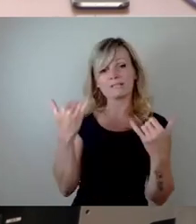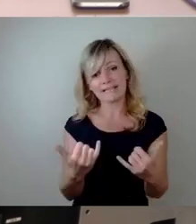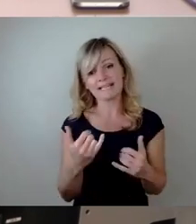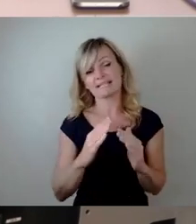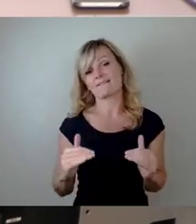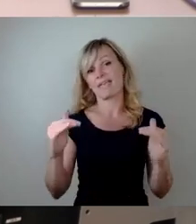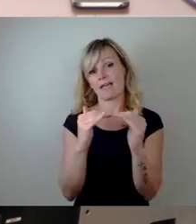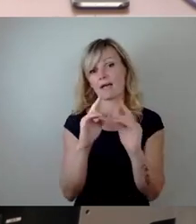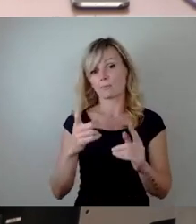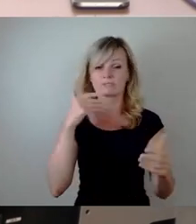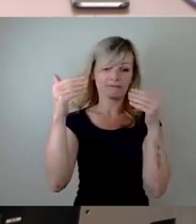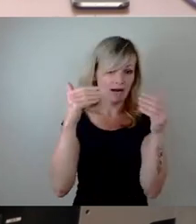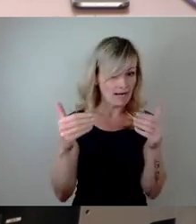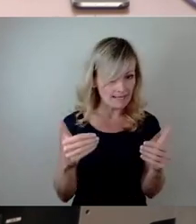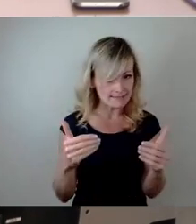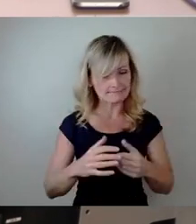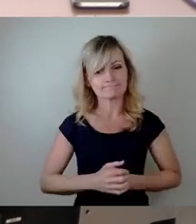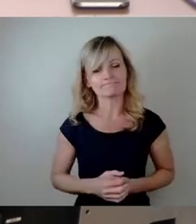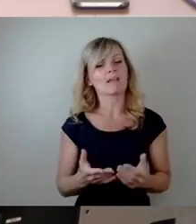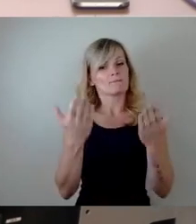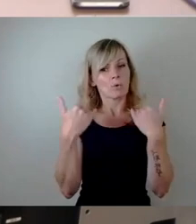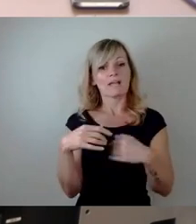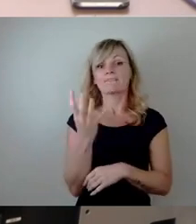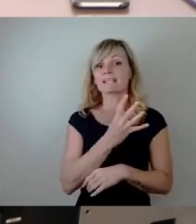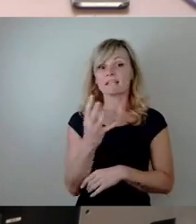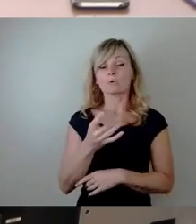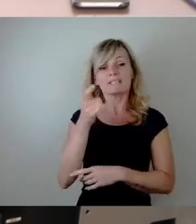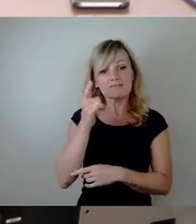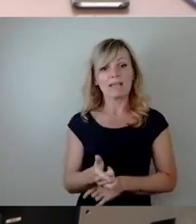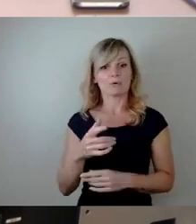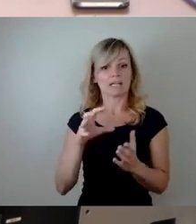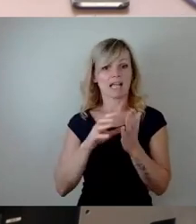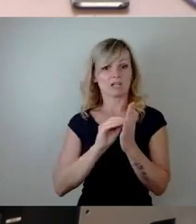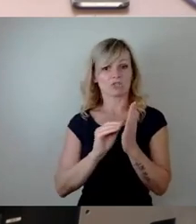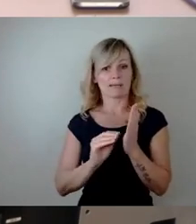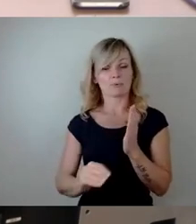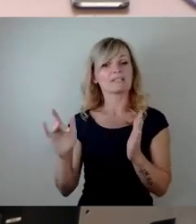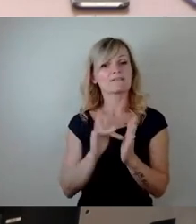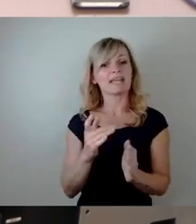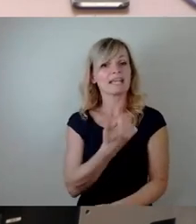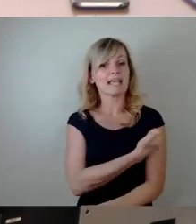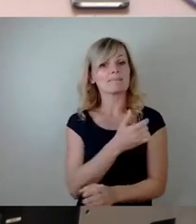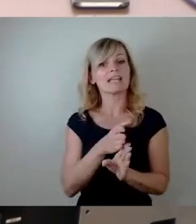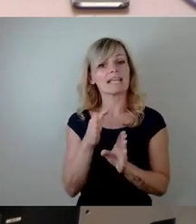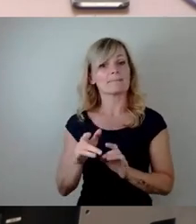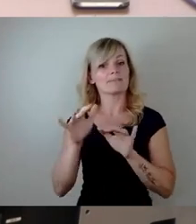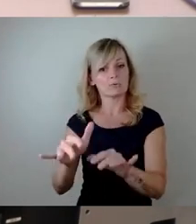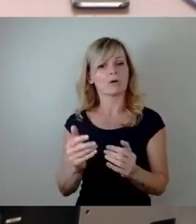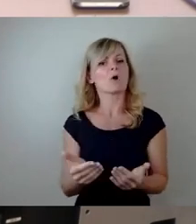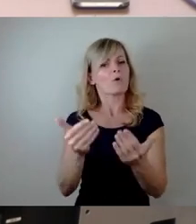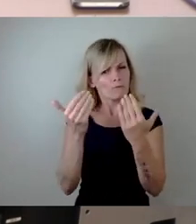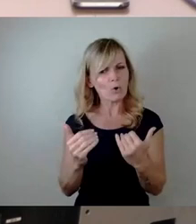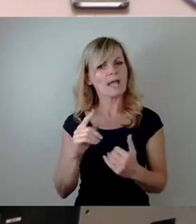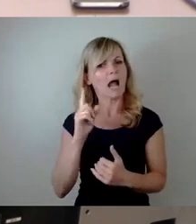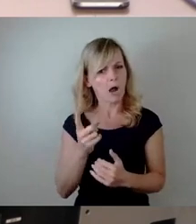vergleichen, 4.200 Krankschreibungen wegen Impfnebenwirkungen. Gab es also vorher auch schon, aber